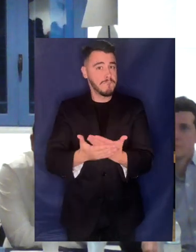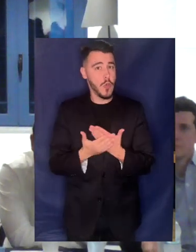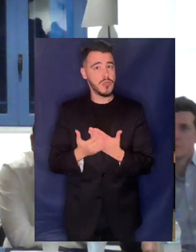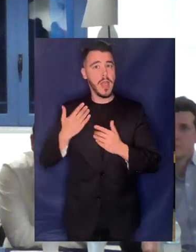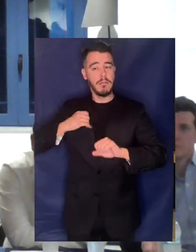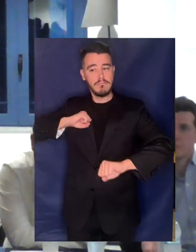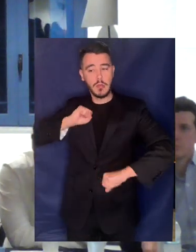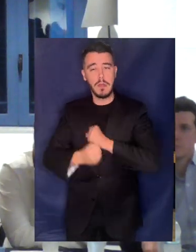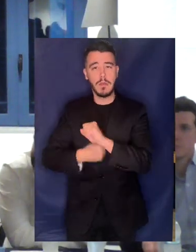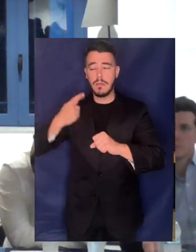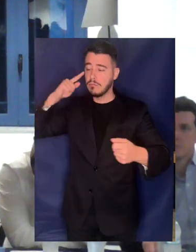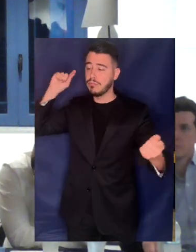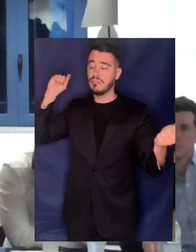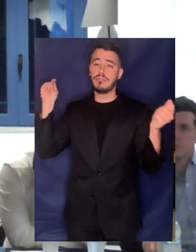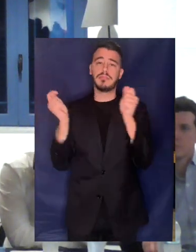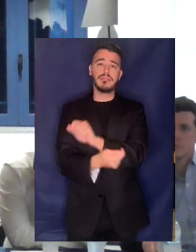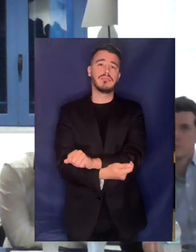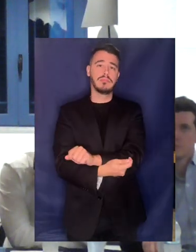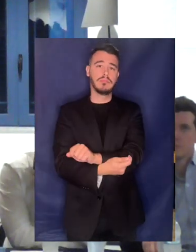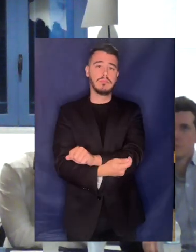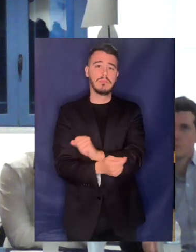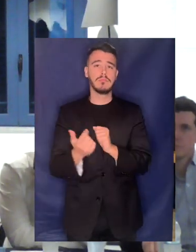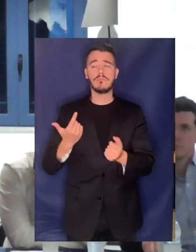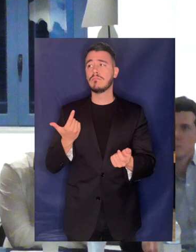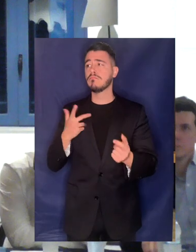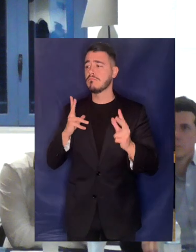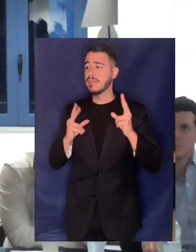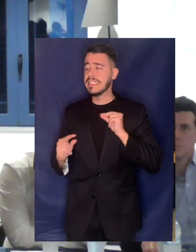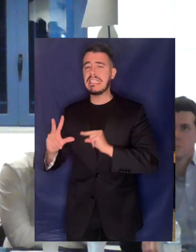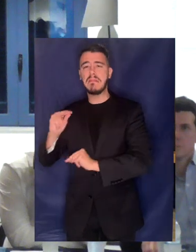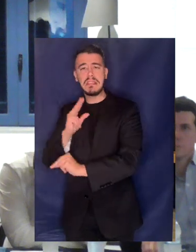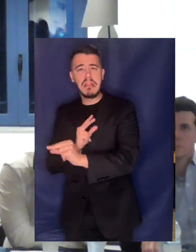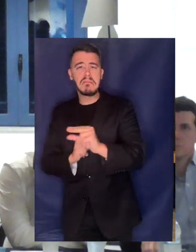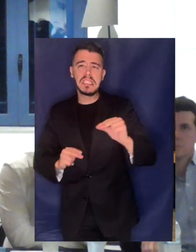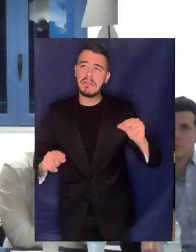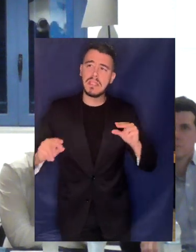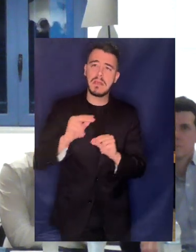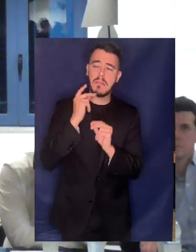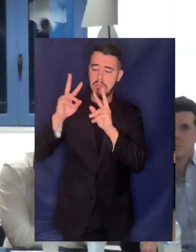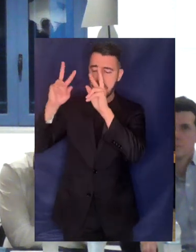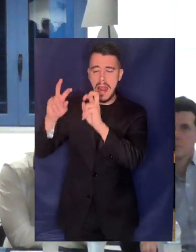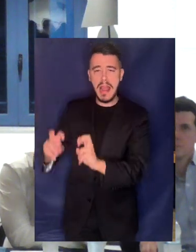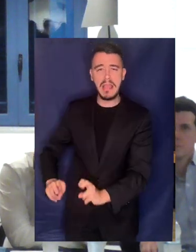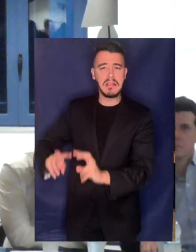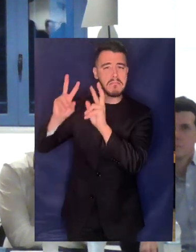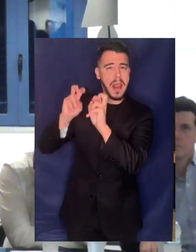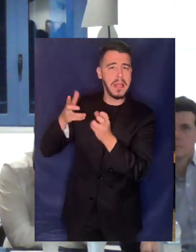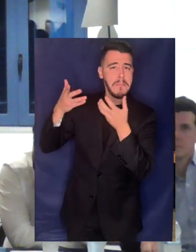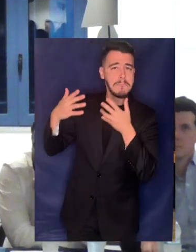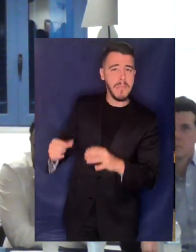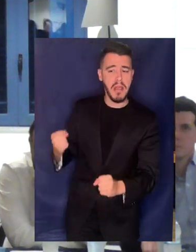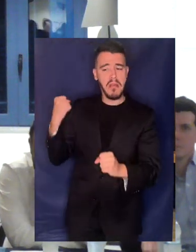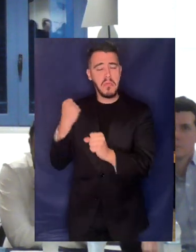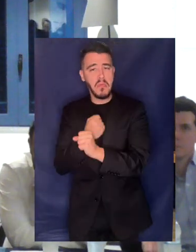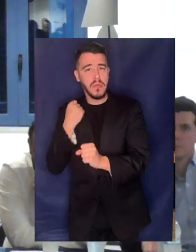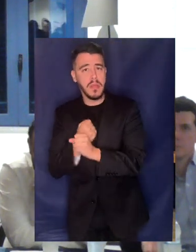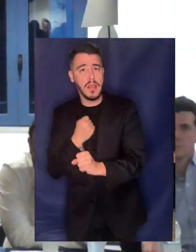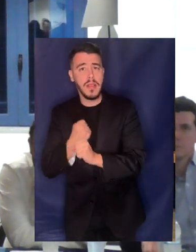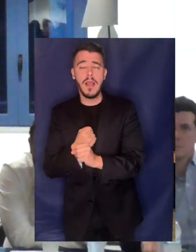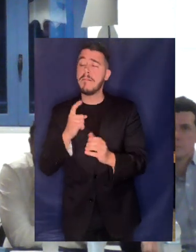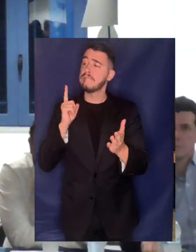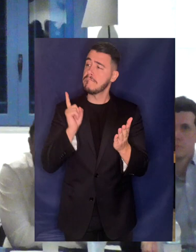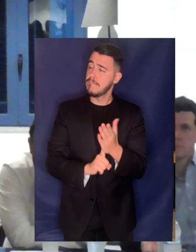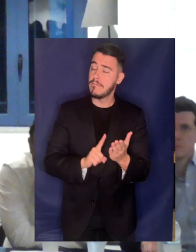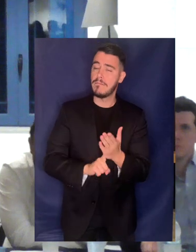αλλαγή γιατί όλα όσα συζητάμε με όπλο αυτές τις μελέτες και τη δουλειά που έχουμε κάνει θα πρέπει να τα αξιοποιήσουμε για να